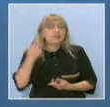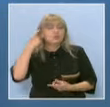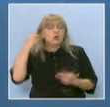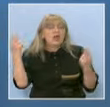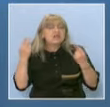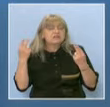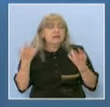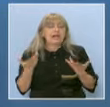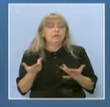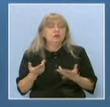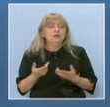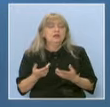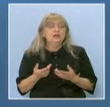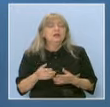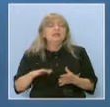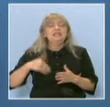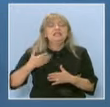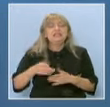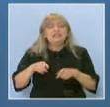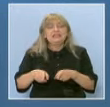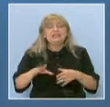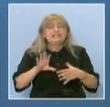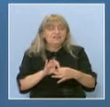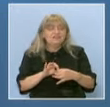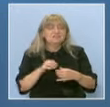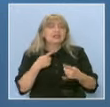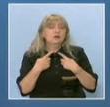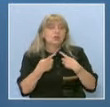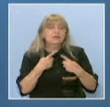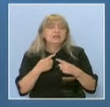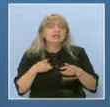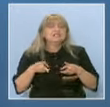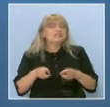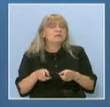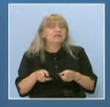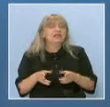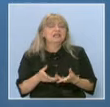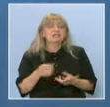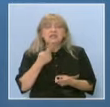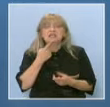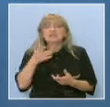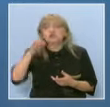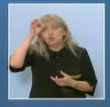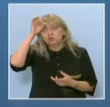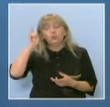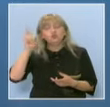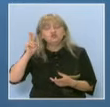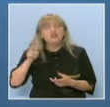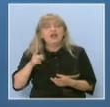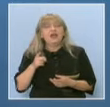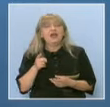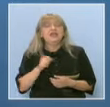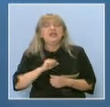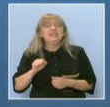И моментално се тази връзка, са която говорим като комуникация, моментално се прекъсва, защото учителя е едно, но също и